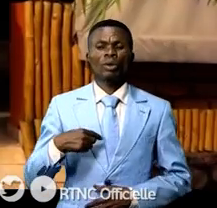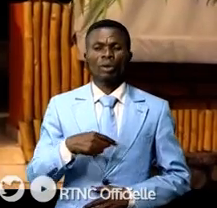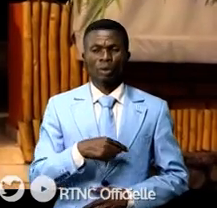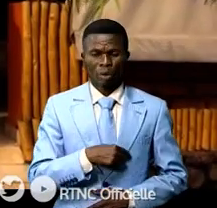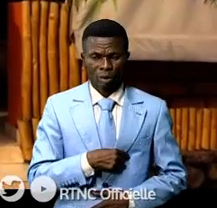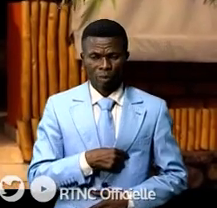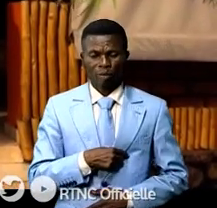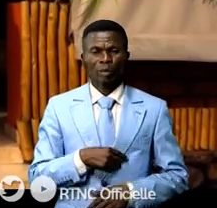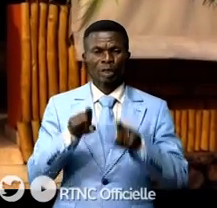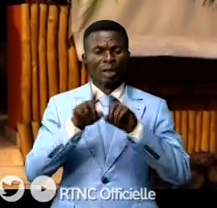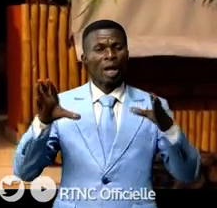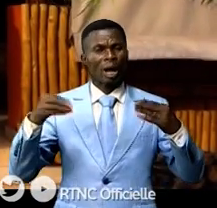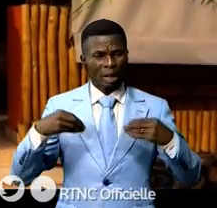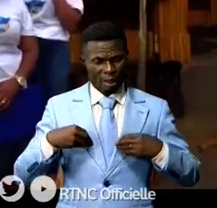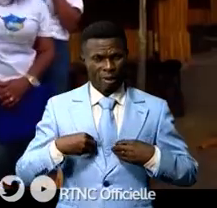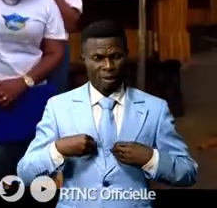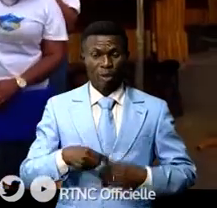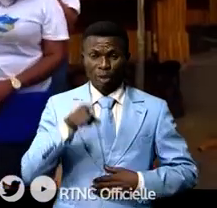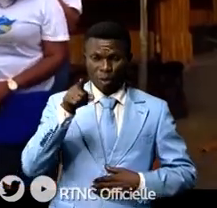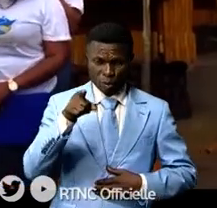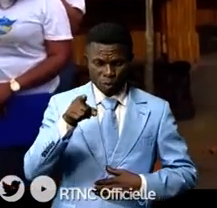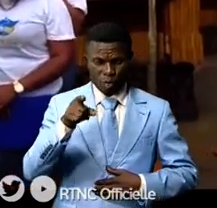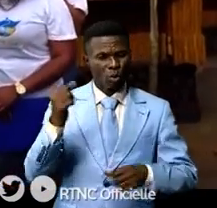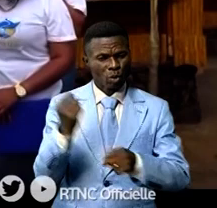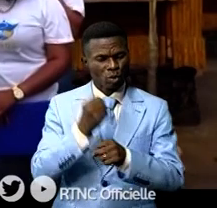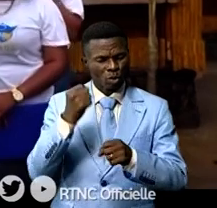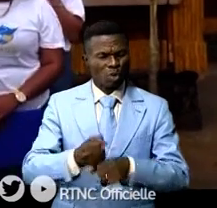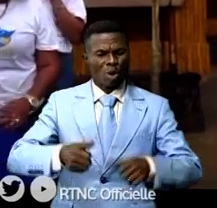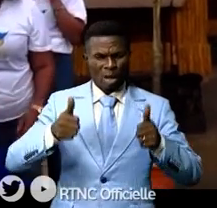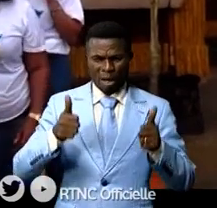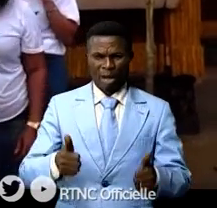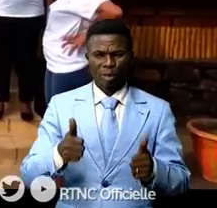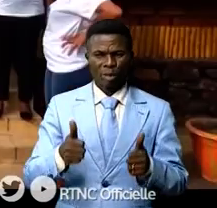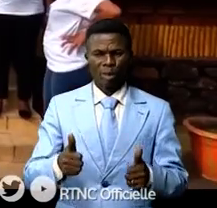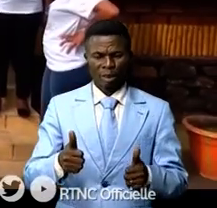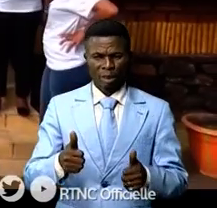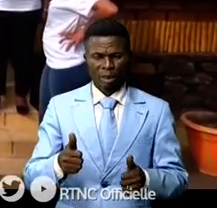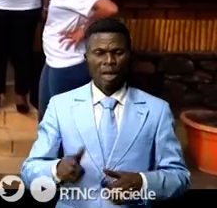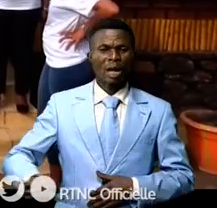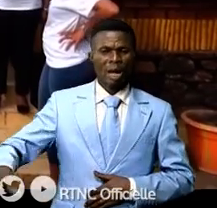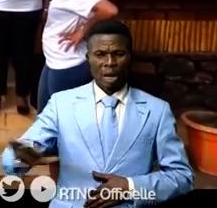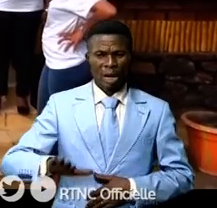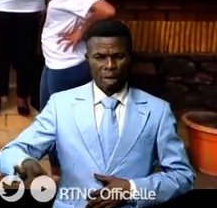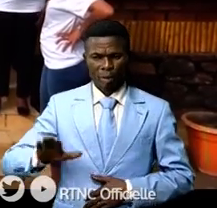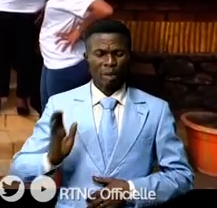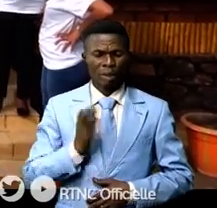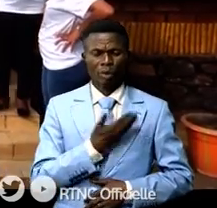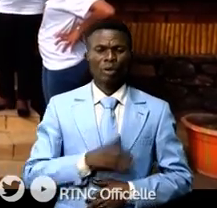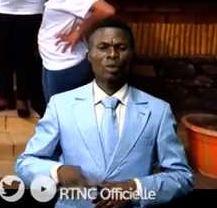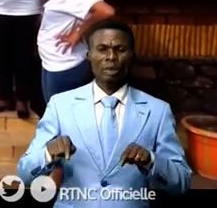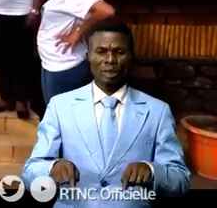Nous sommes ainsi convaincus que vous conduiriez à bon port le navire de la RDC